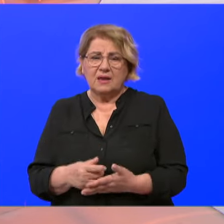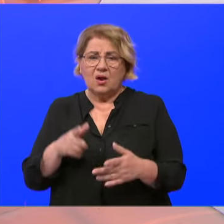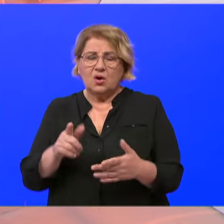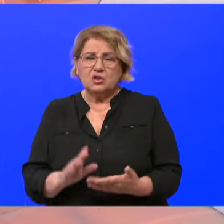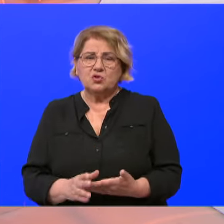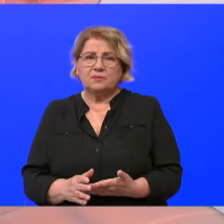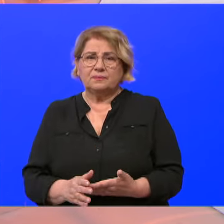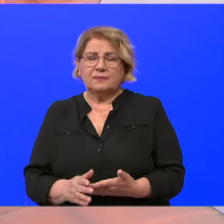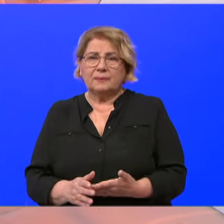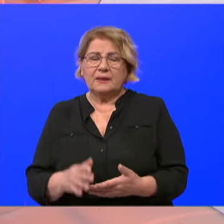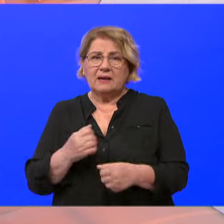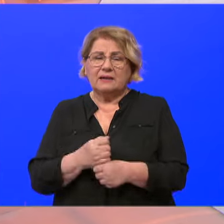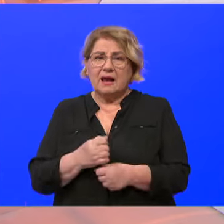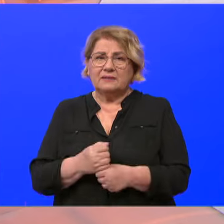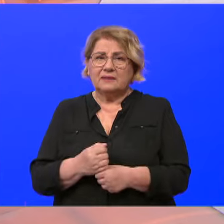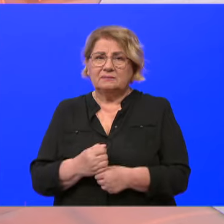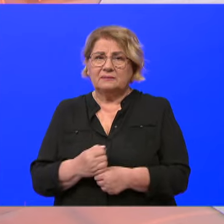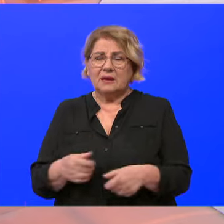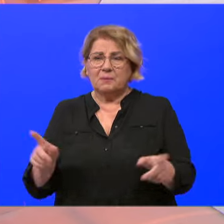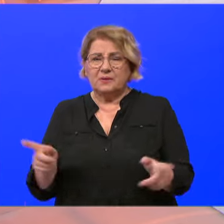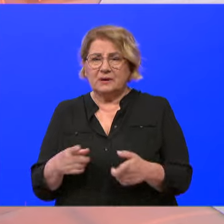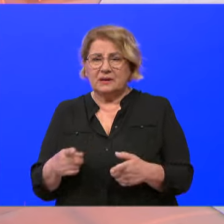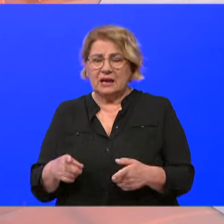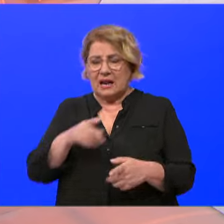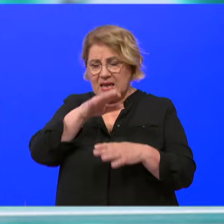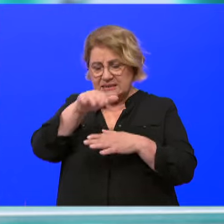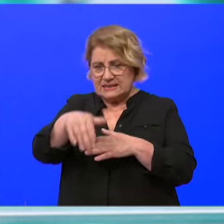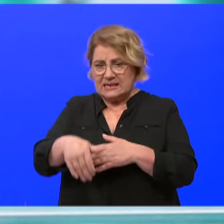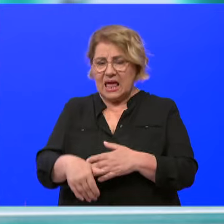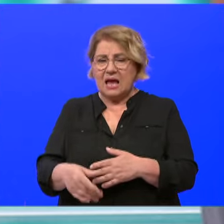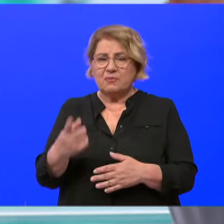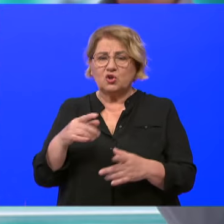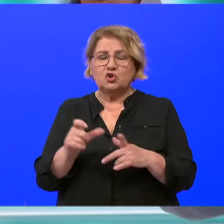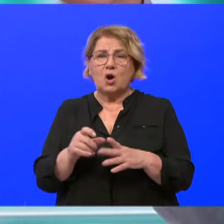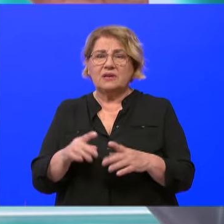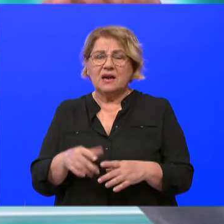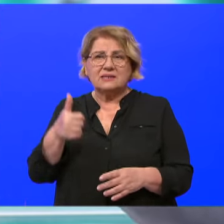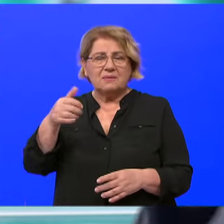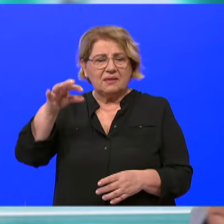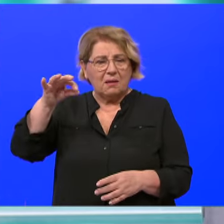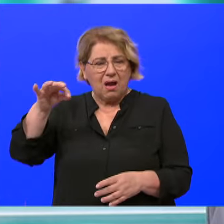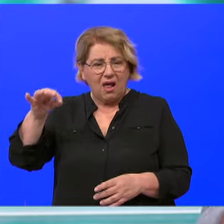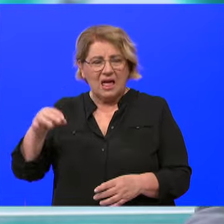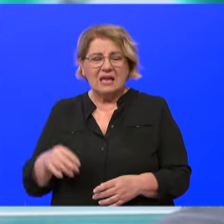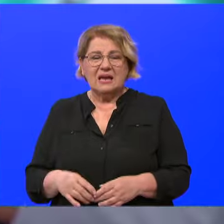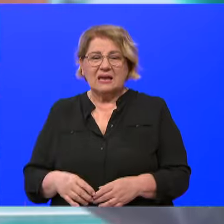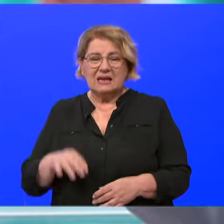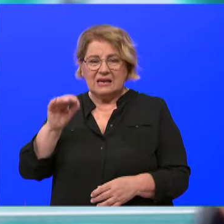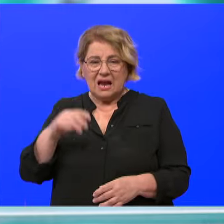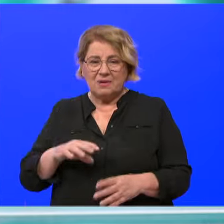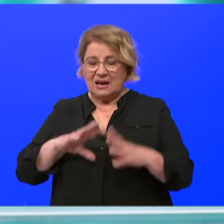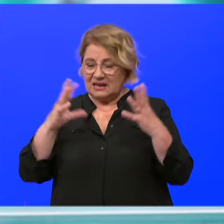jednostavno djelujemo po onoj pjesmi Slap od Dobriše Cesarica. Ja sam jedan malak kap, ali svi